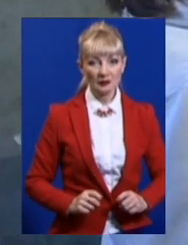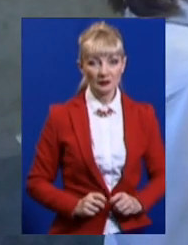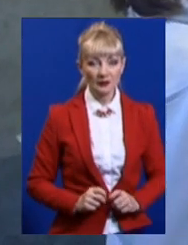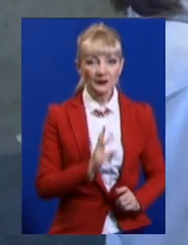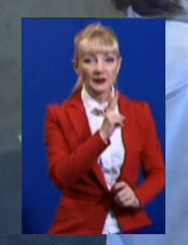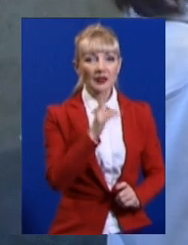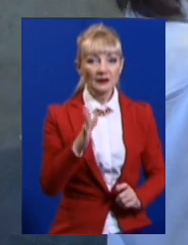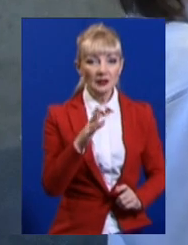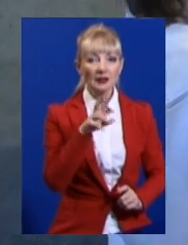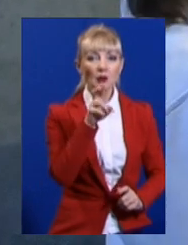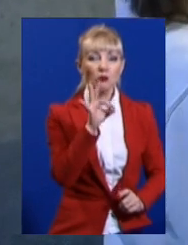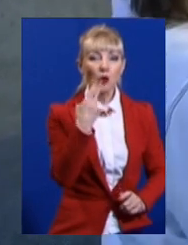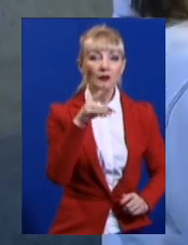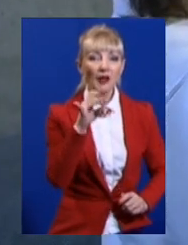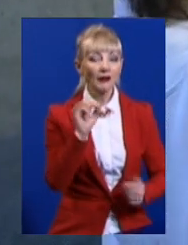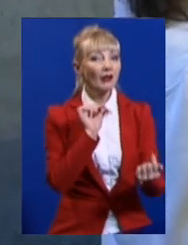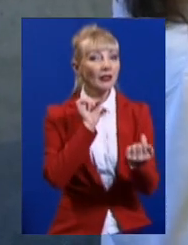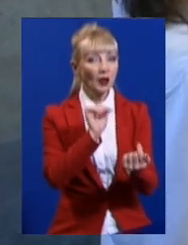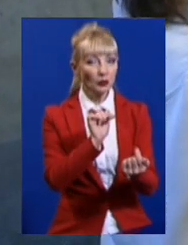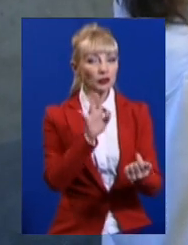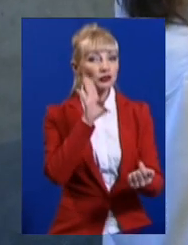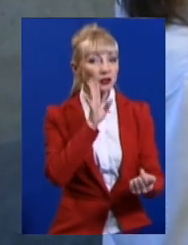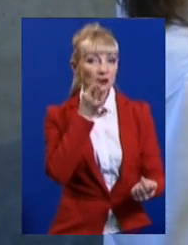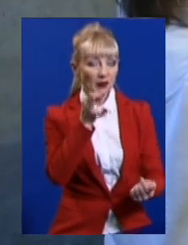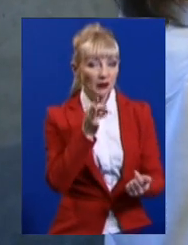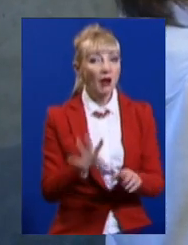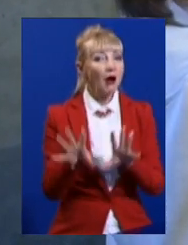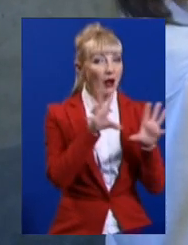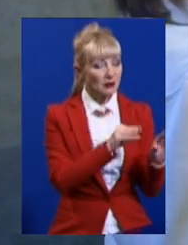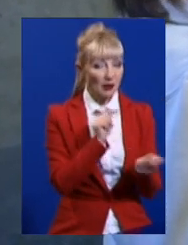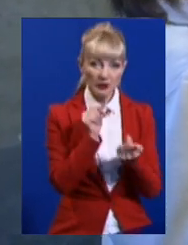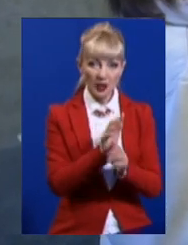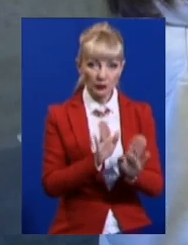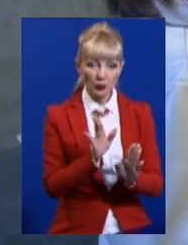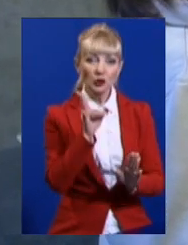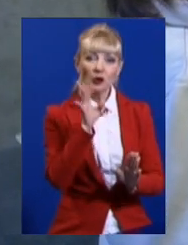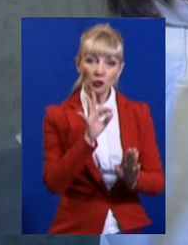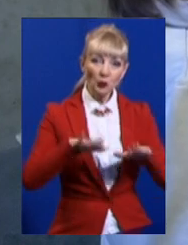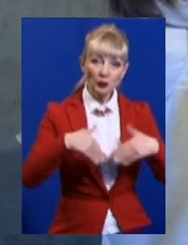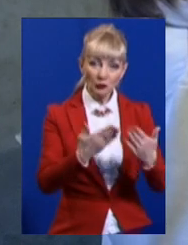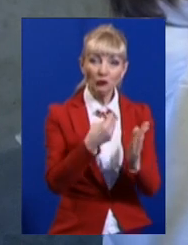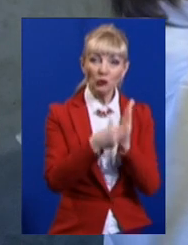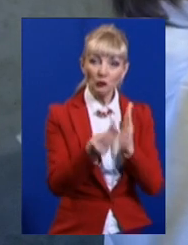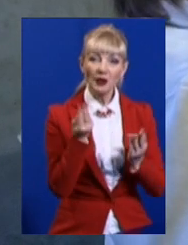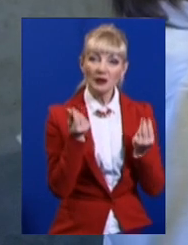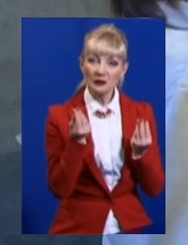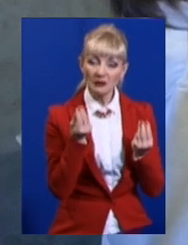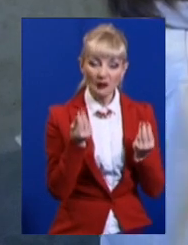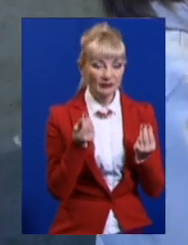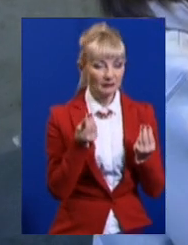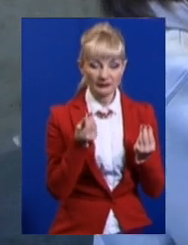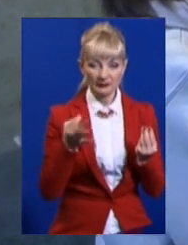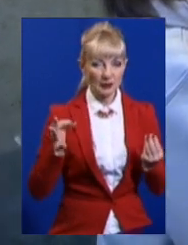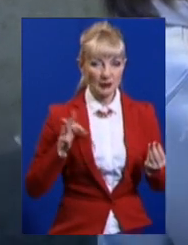Квартира Людмили Бондаренко навпроти. Жінка каже, відселитись не проти. А от запропонована викупна ціна не влаштовує.